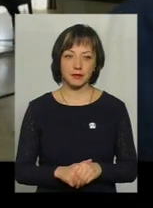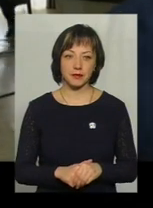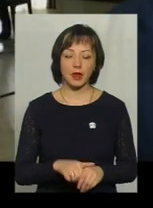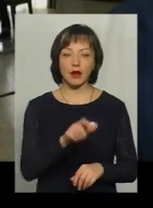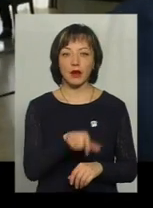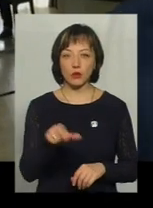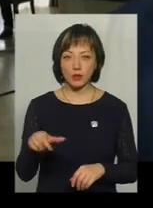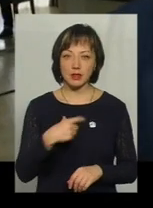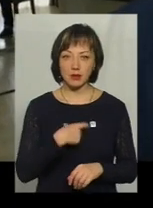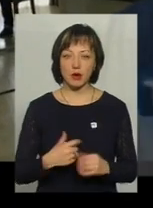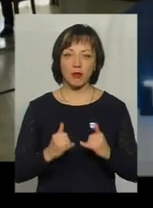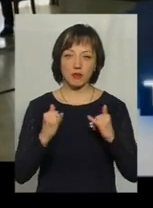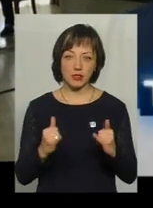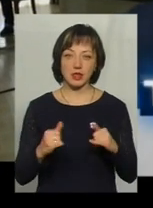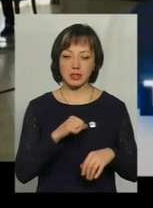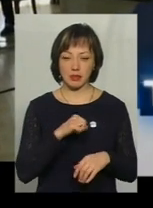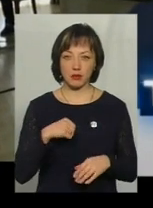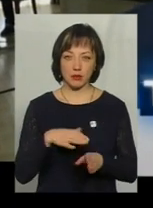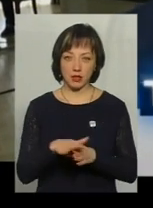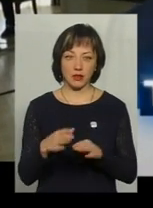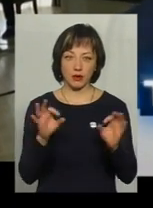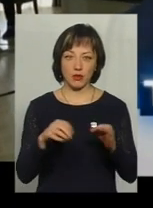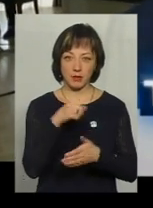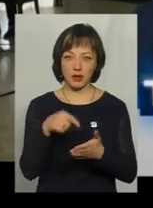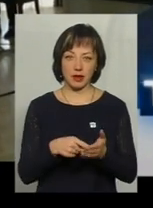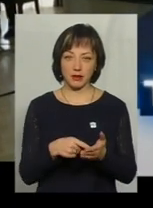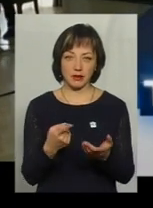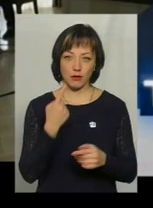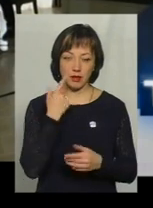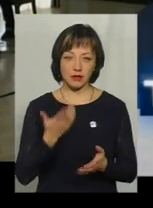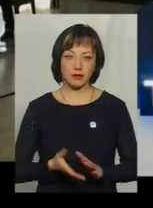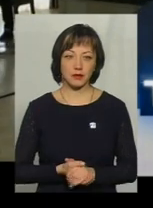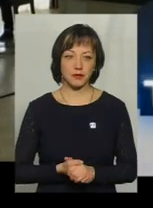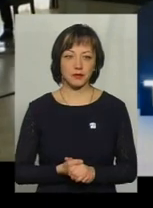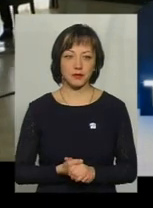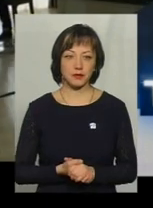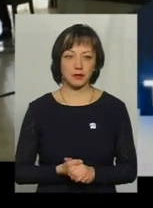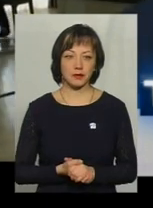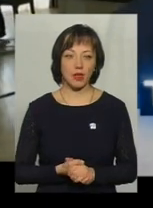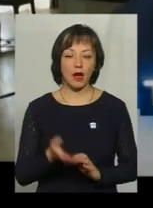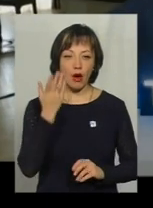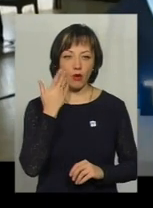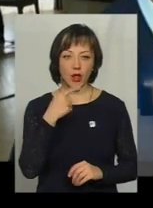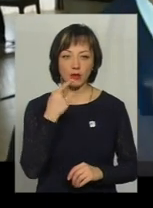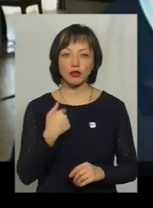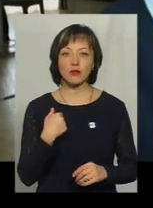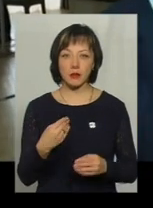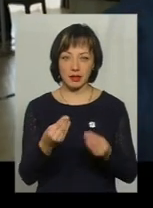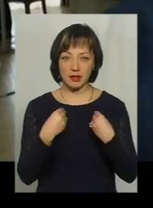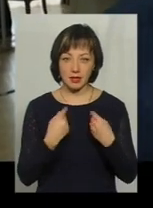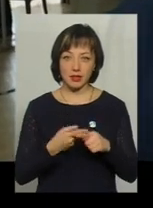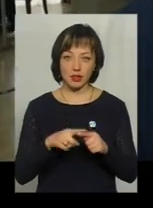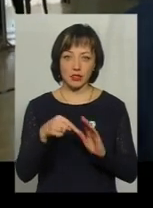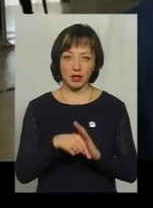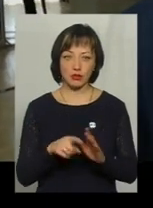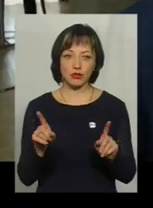Люди, які себе поважають, які самодостатні, вони ніколи таких питань не задають. Для них це образливо. А коли він каже, що що ви мені дасте, це значить, що